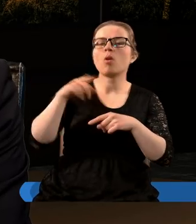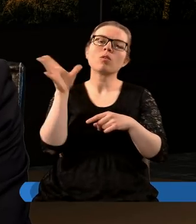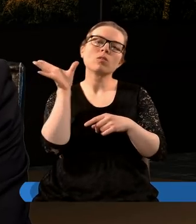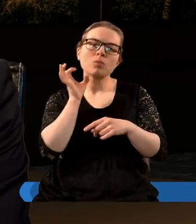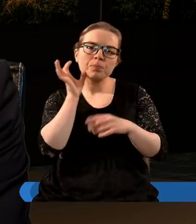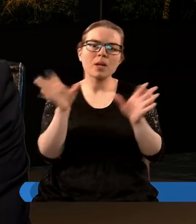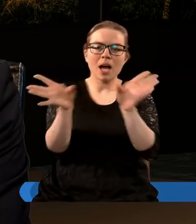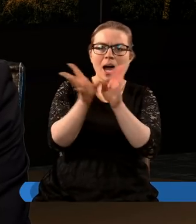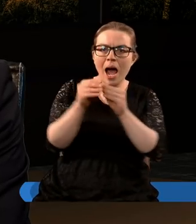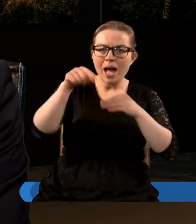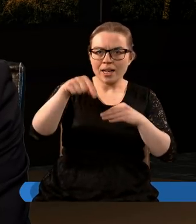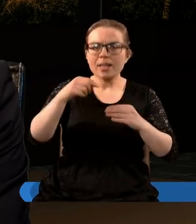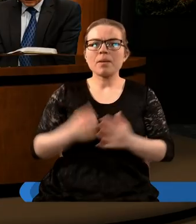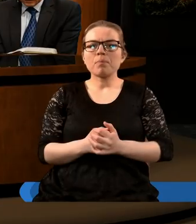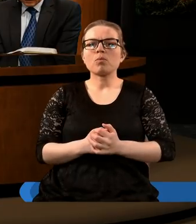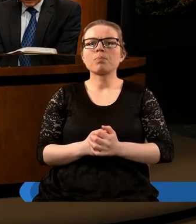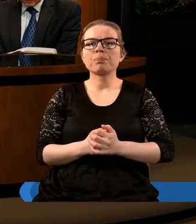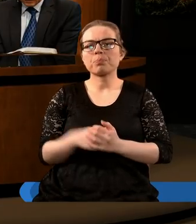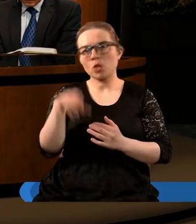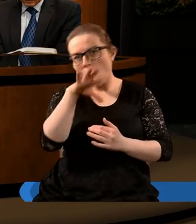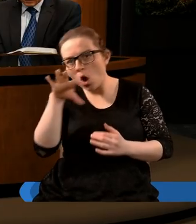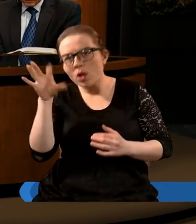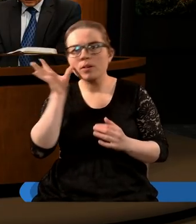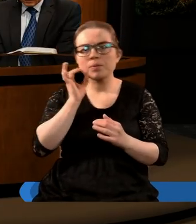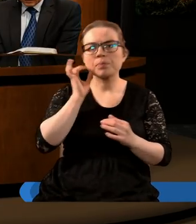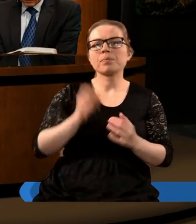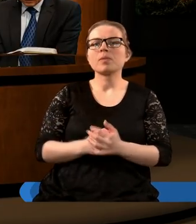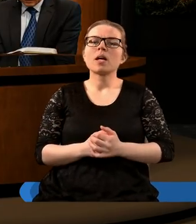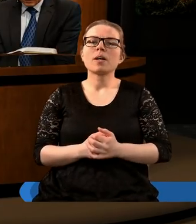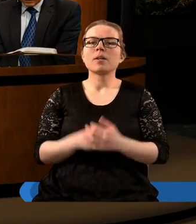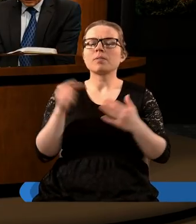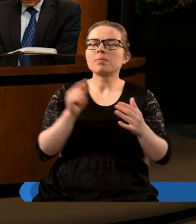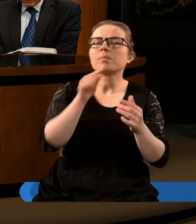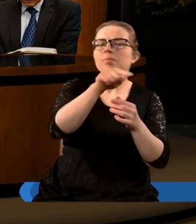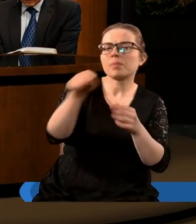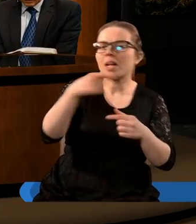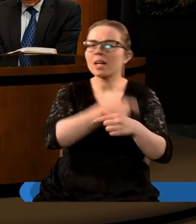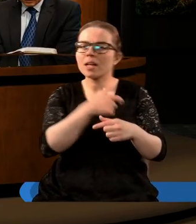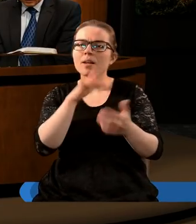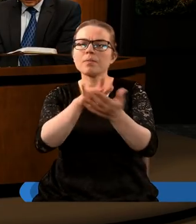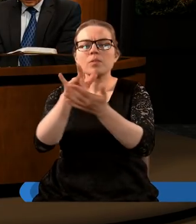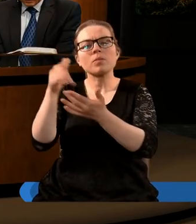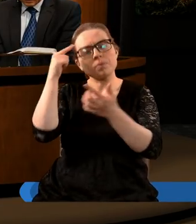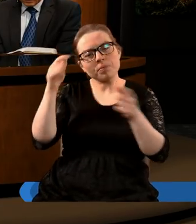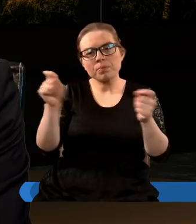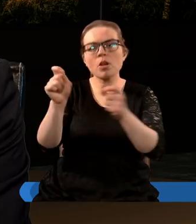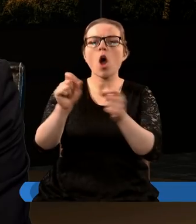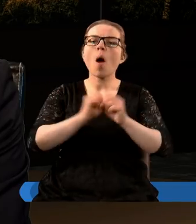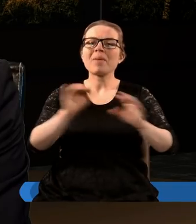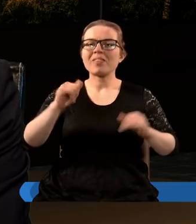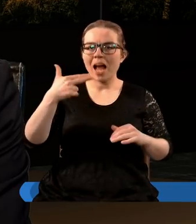którzy dzisiaj razem z nami słuchają, też śledzą właśnie te trudne teksty Apokalipsy,